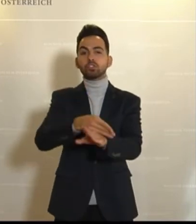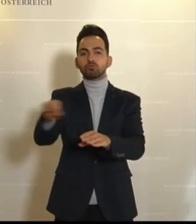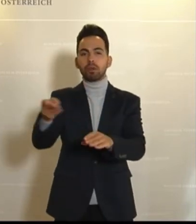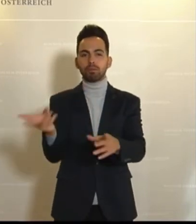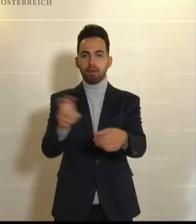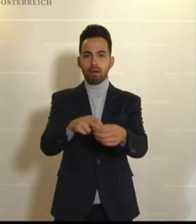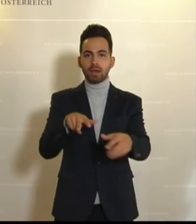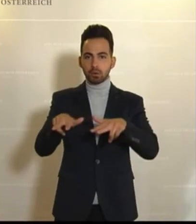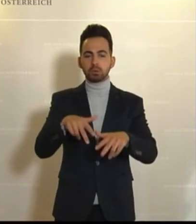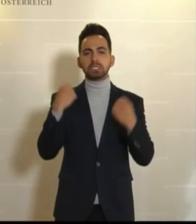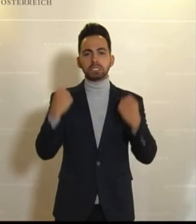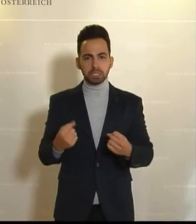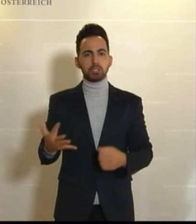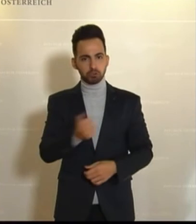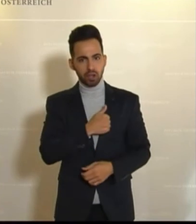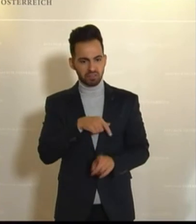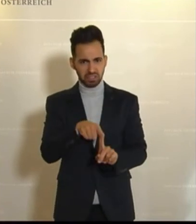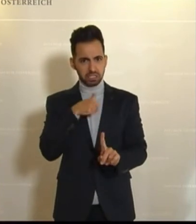zusammengebracht. Das ist nicht wahnsinnig grün.